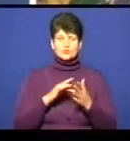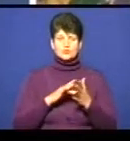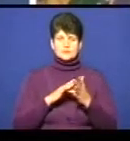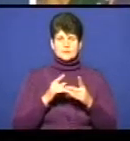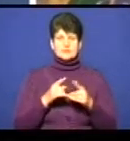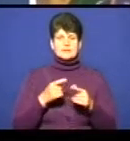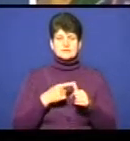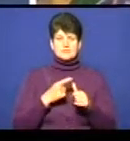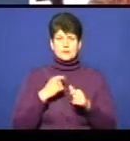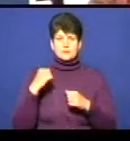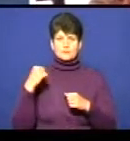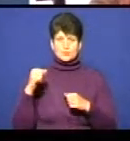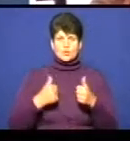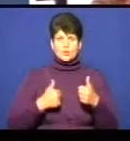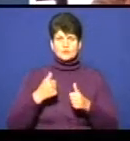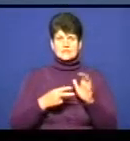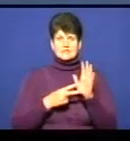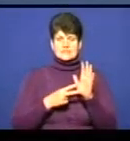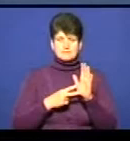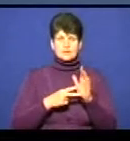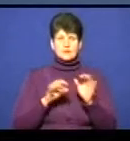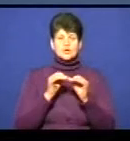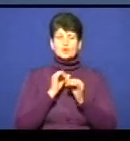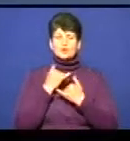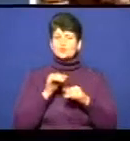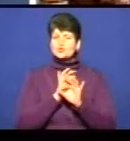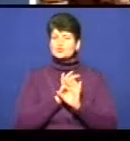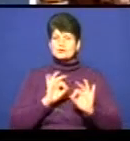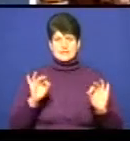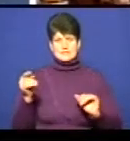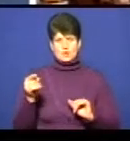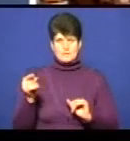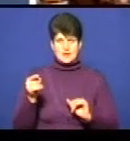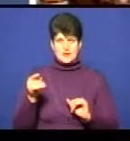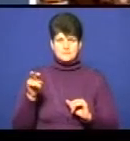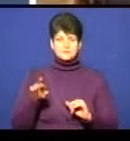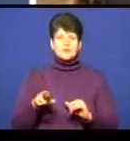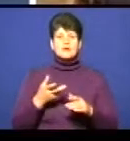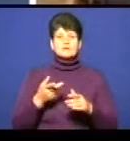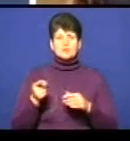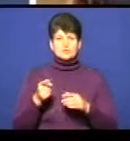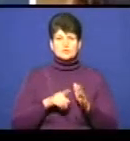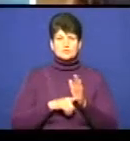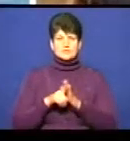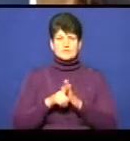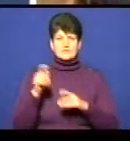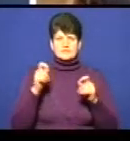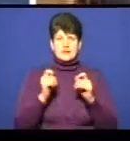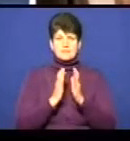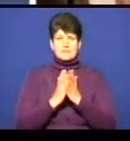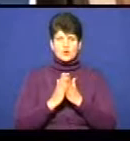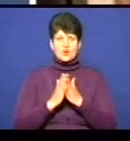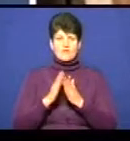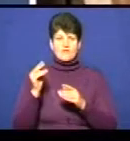переможців конкурсу «Сім чудес Тернопілля». У Тернополі розпочався фестиваль «Бібліофест». Тернопільське